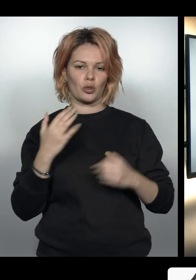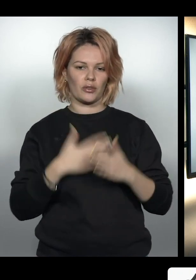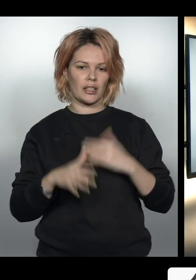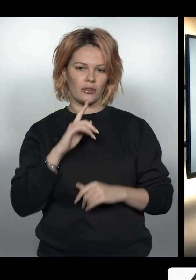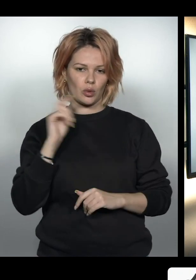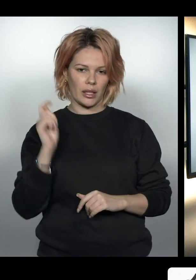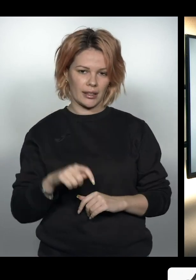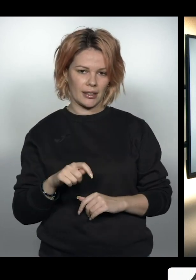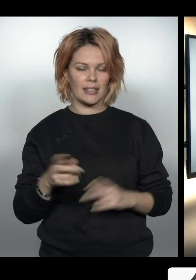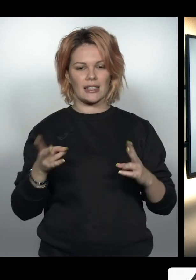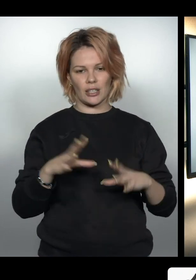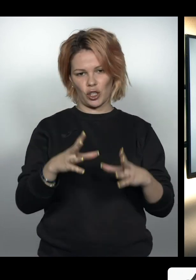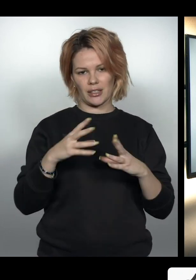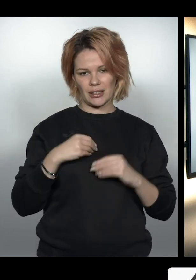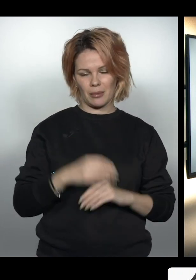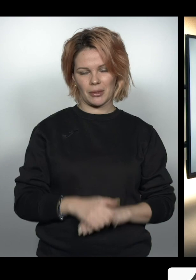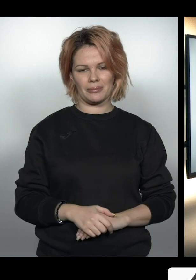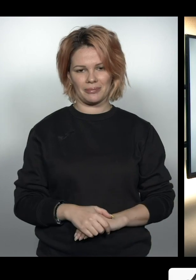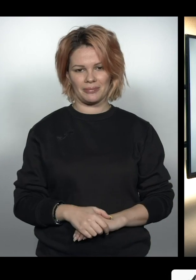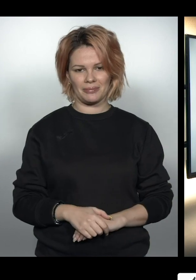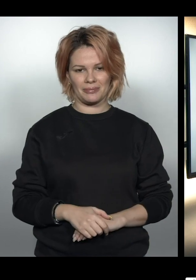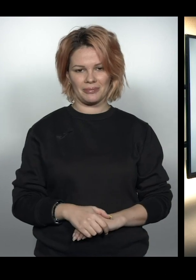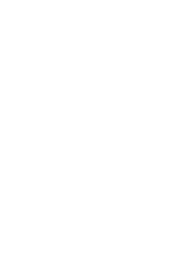спорту інвалідів України. Залишайтеся з нами.